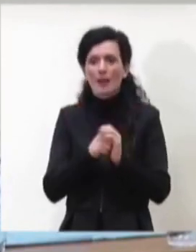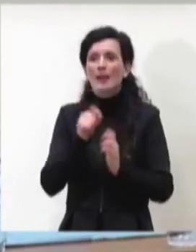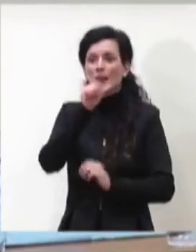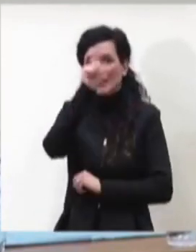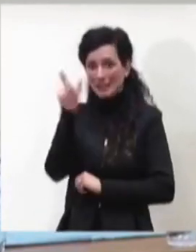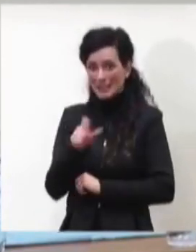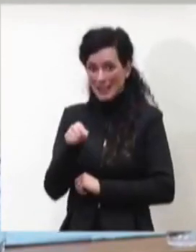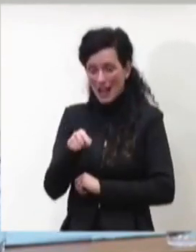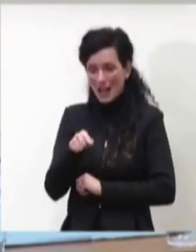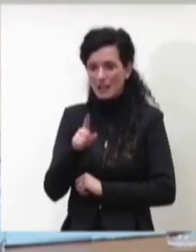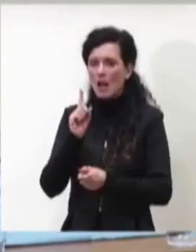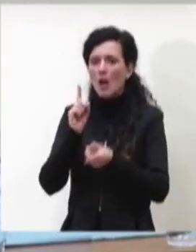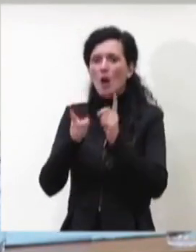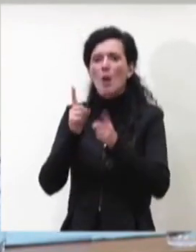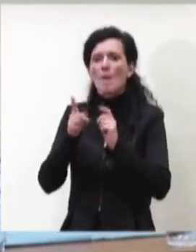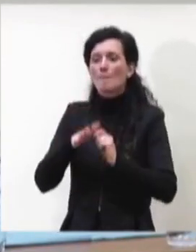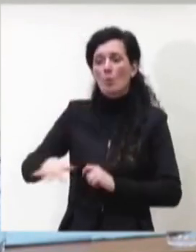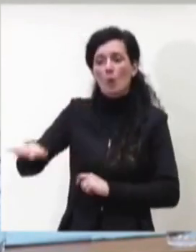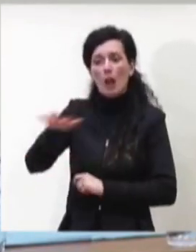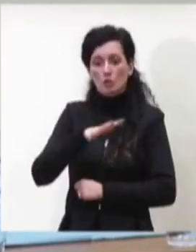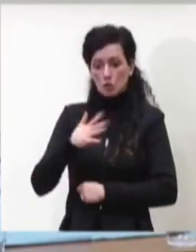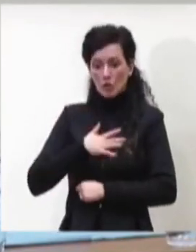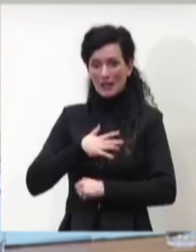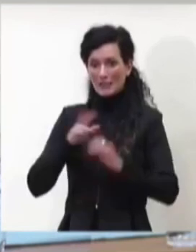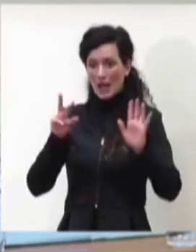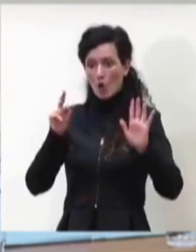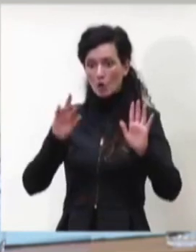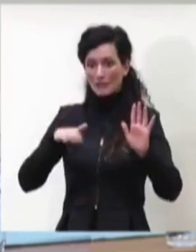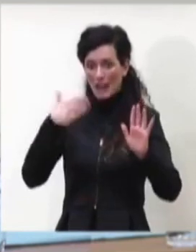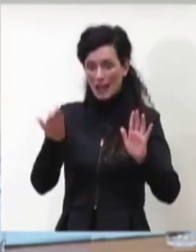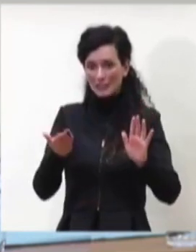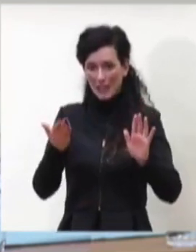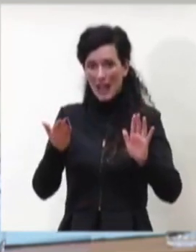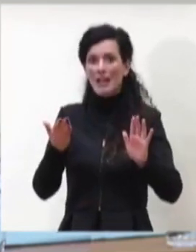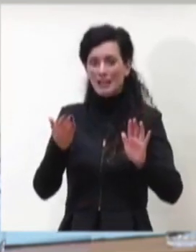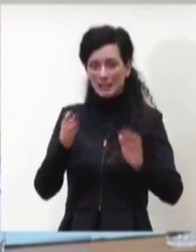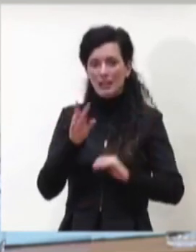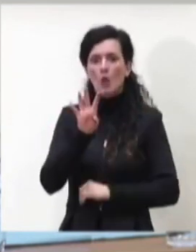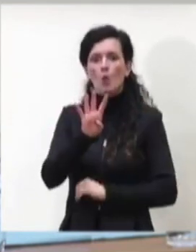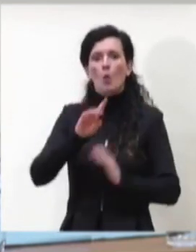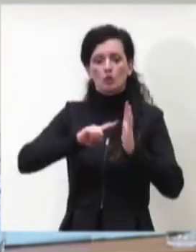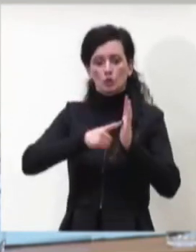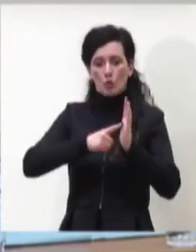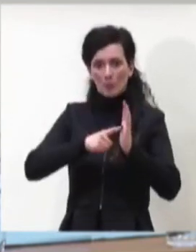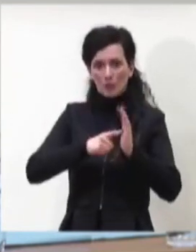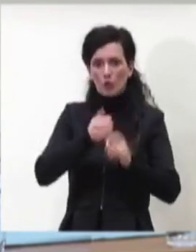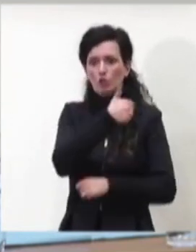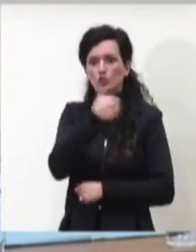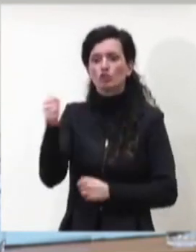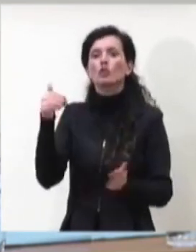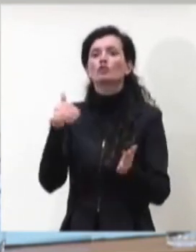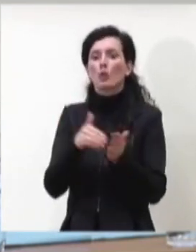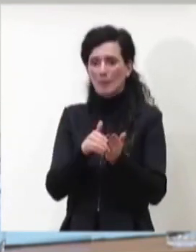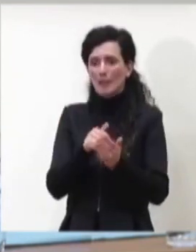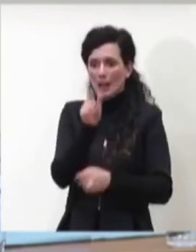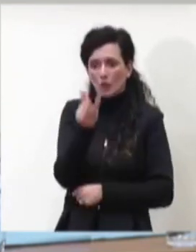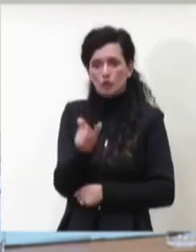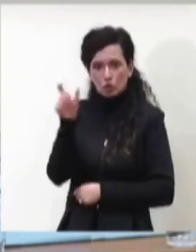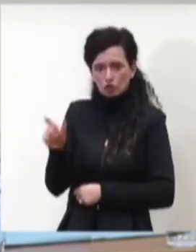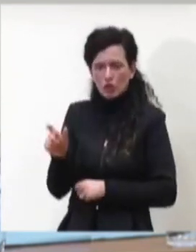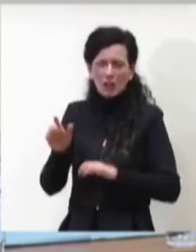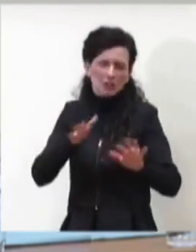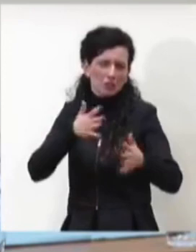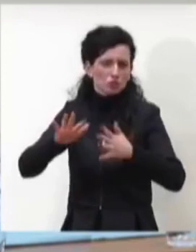popolazione ha oltre ottantenne di 4 milioni e 100 mila soggetti circa quindi